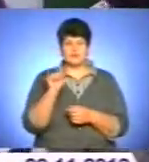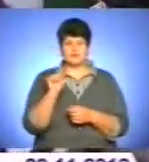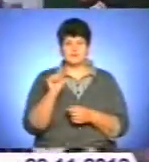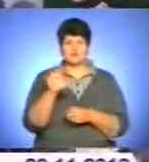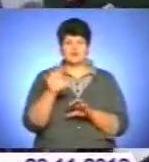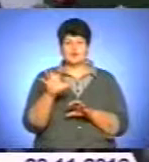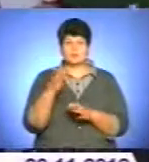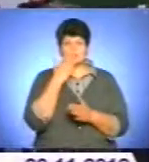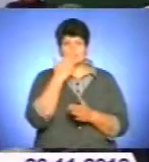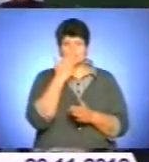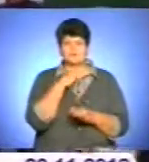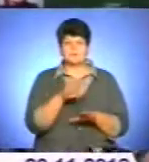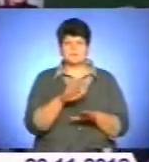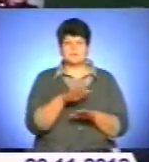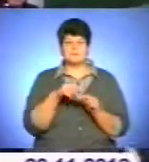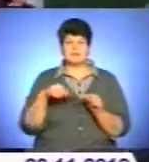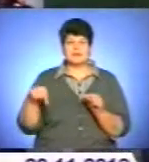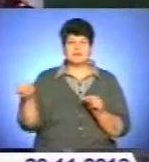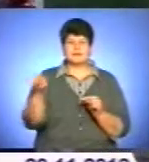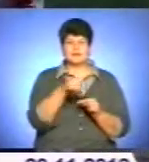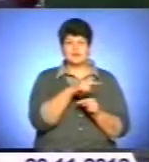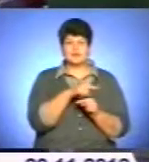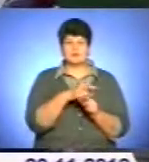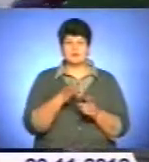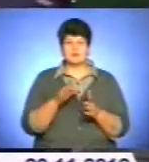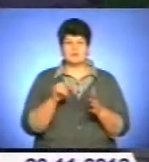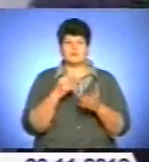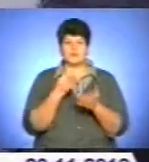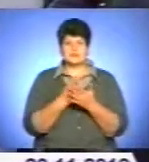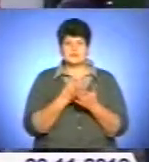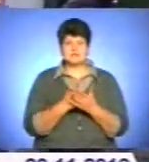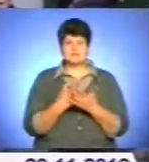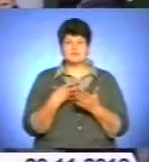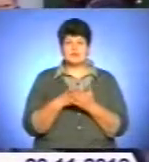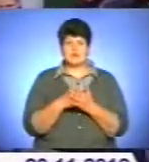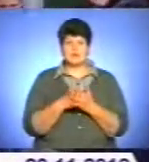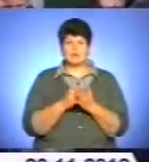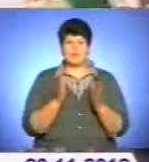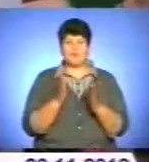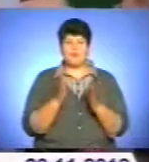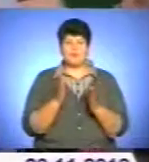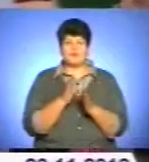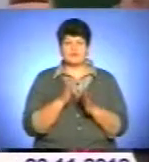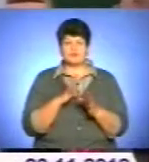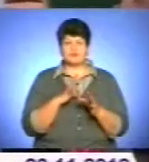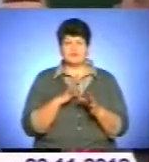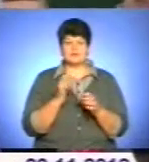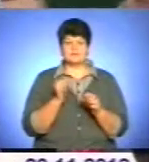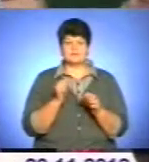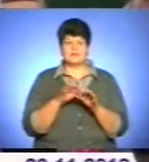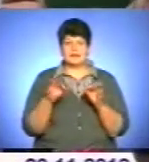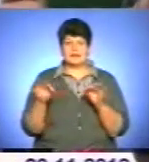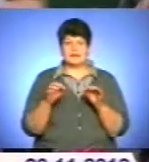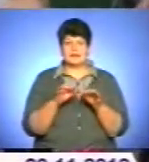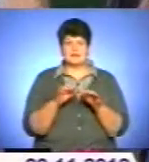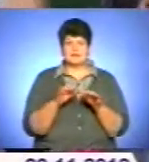периметру території, обозначила своєю поведінкою, обозначила біля воріт. Там була розтяжка, лимонка